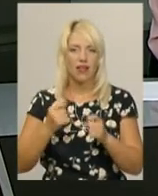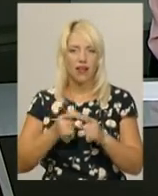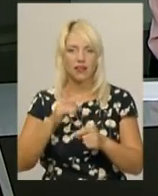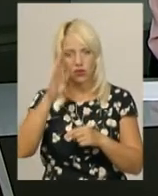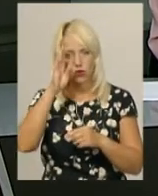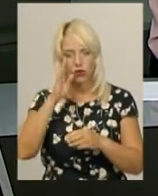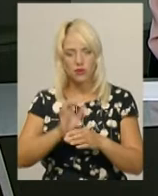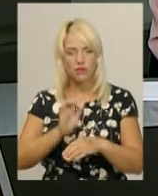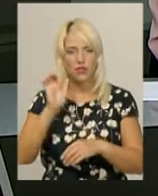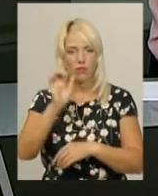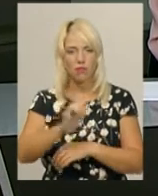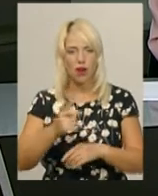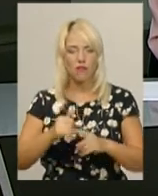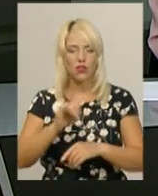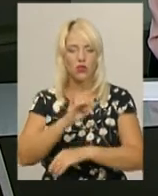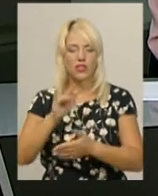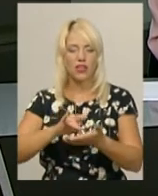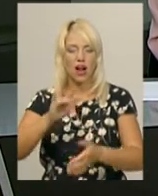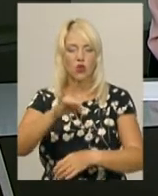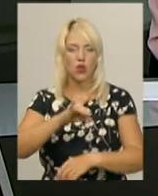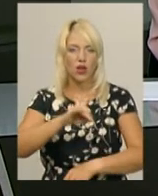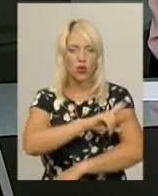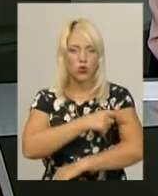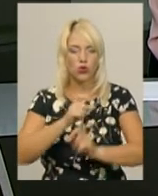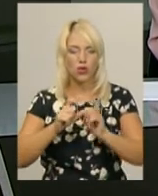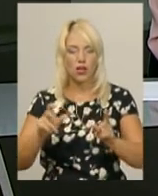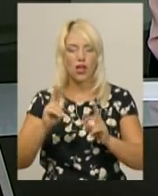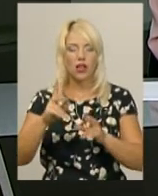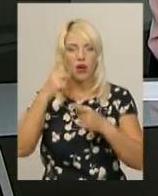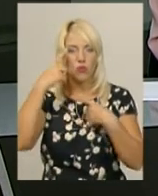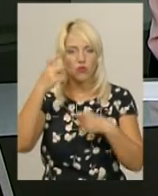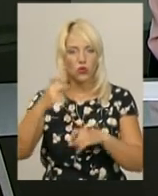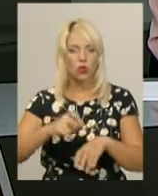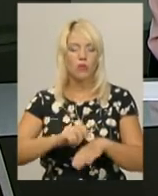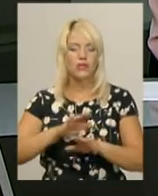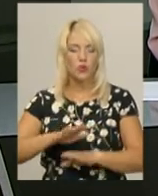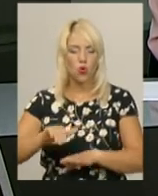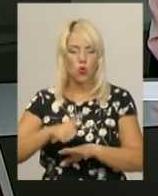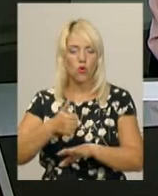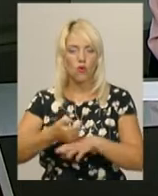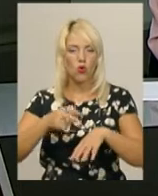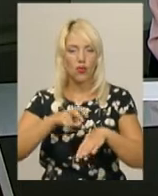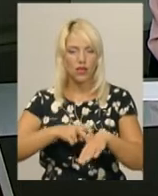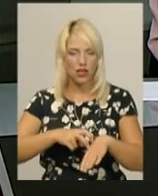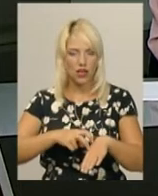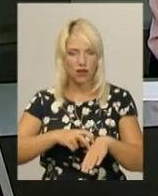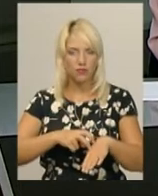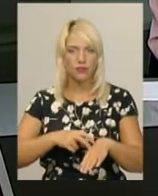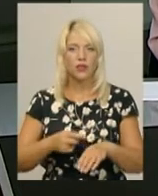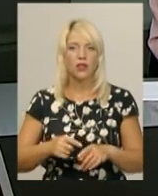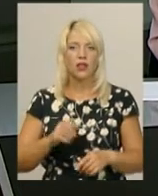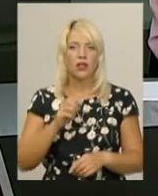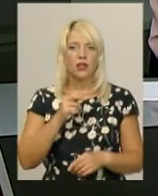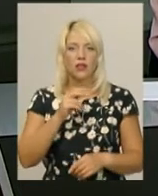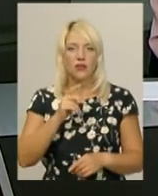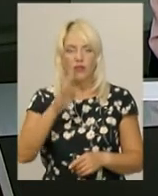доправили до центральної районної лікарні. Як повідомив заступник головного лікаря з медичної частини Старокостянтинівської ЦРЛ Анатолій